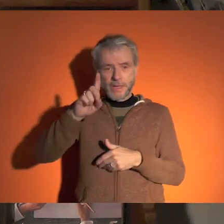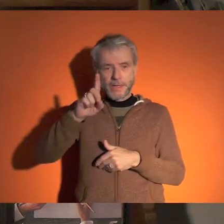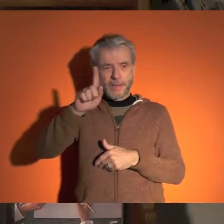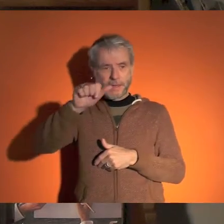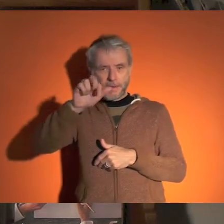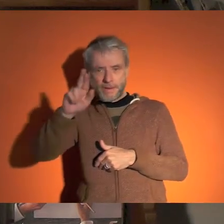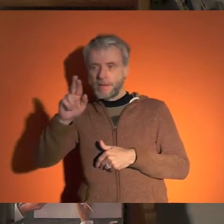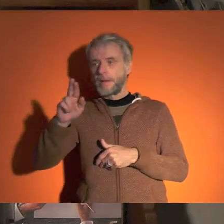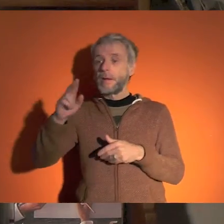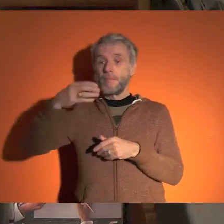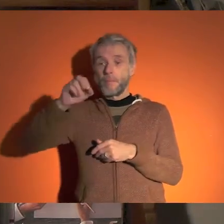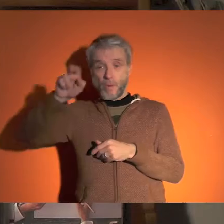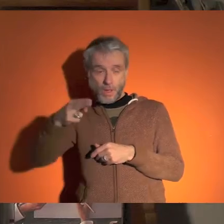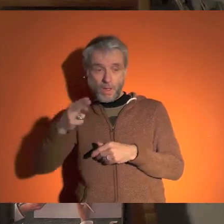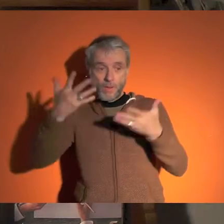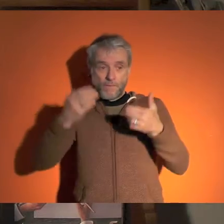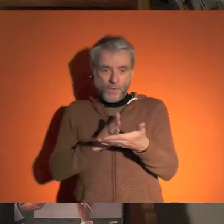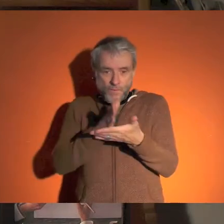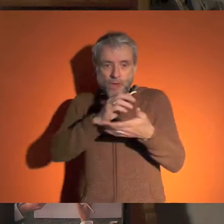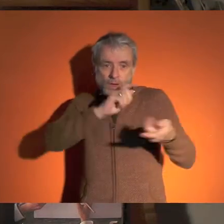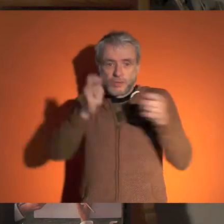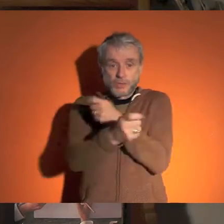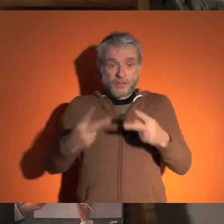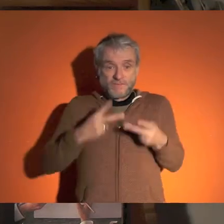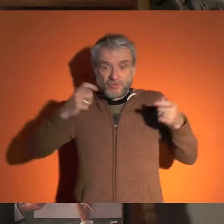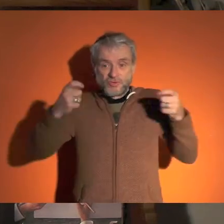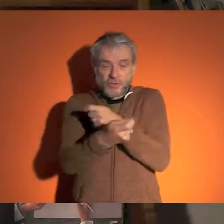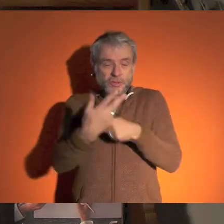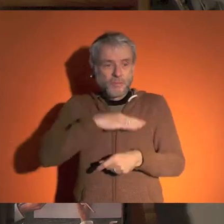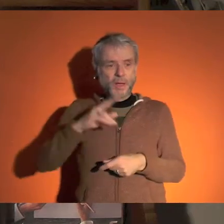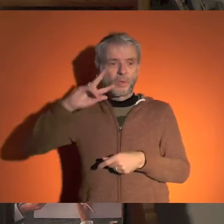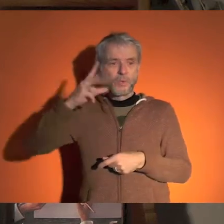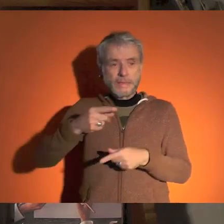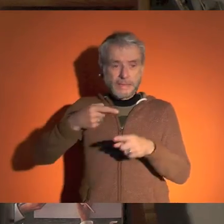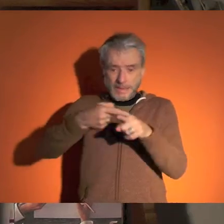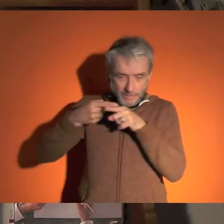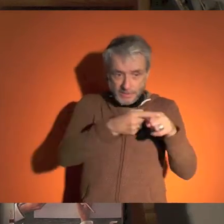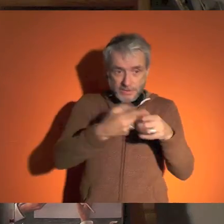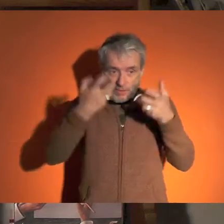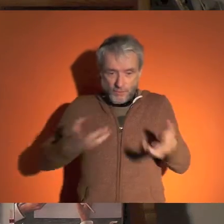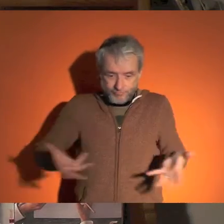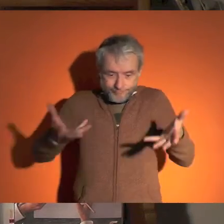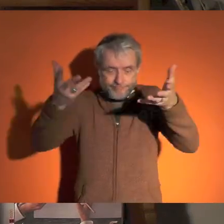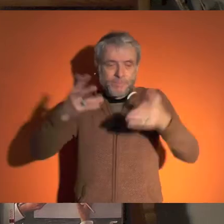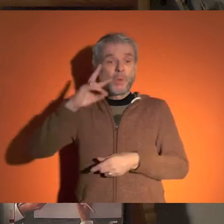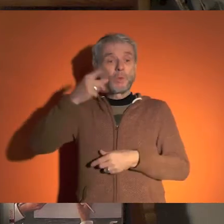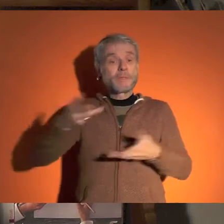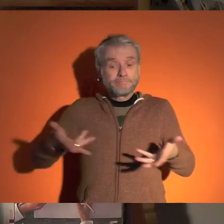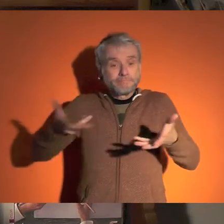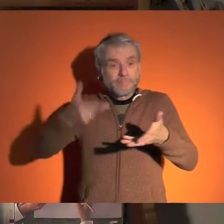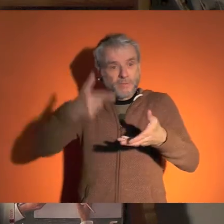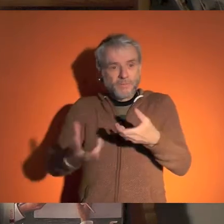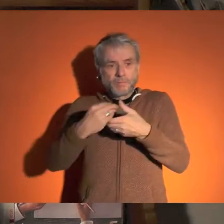'instar de l'appel d'Edgar Morin, changer de voie pour changer de vie, dans une conscience de notre destin d'humanité partagée,